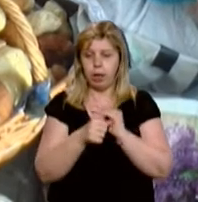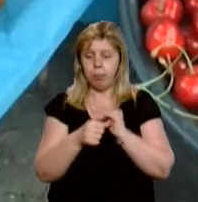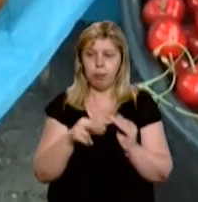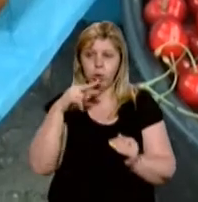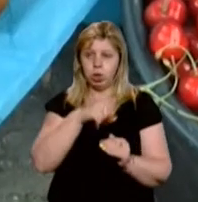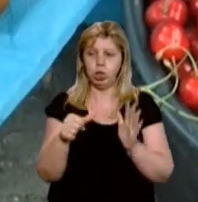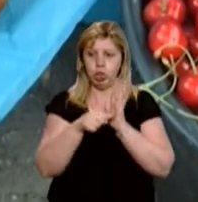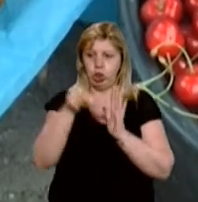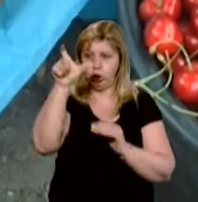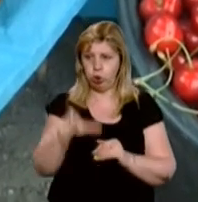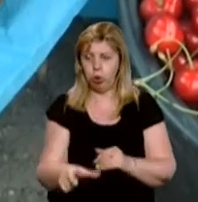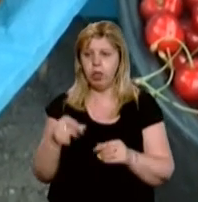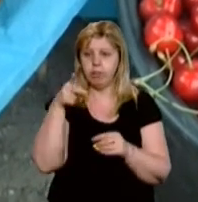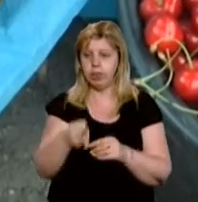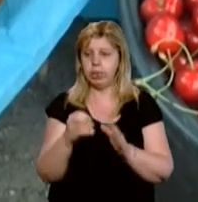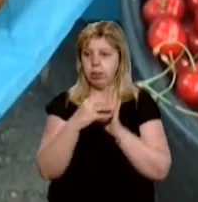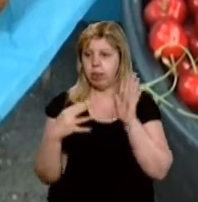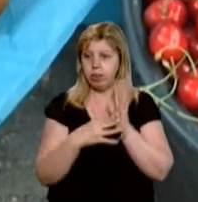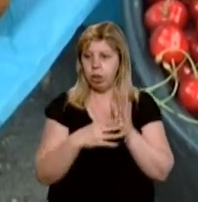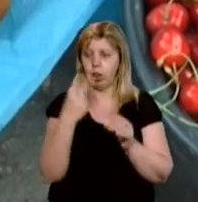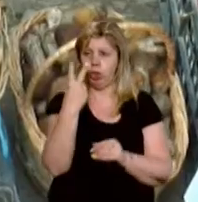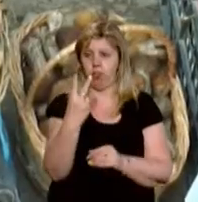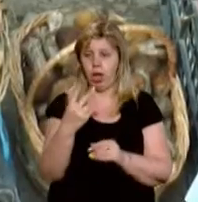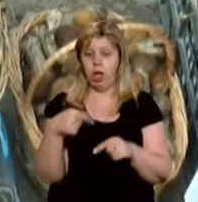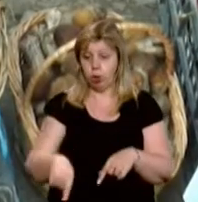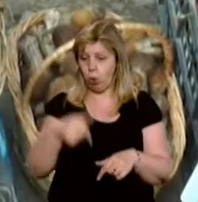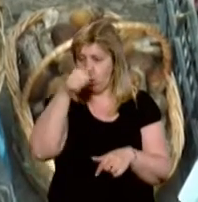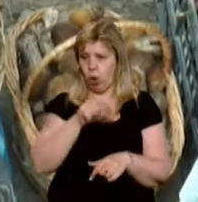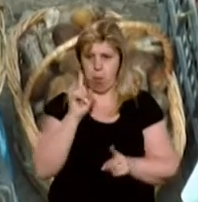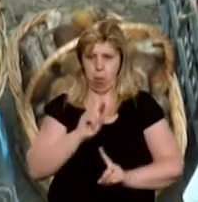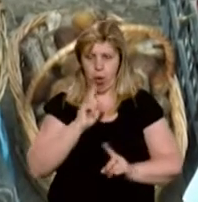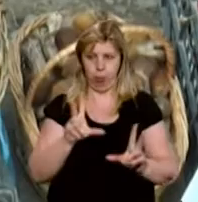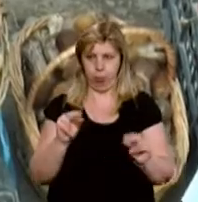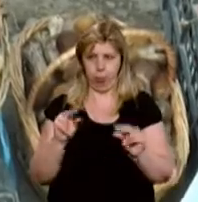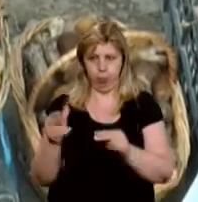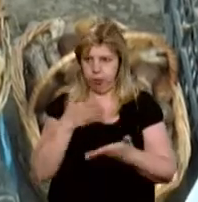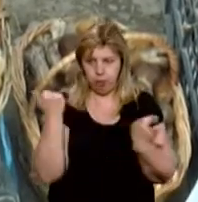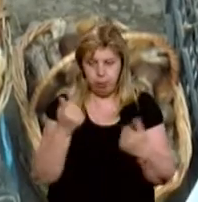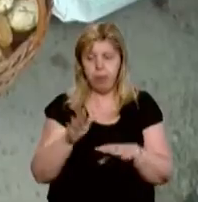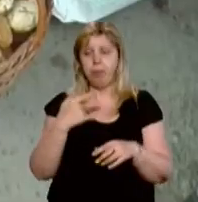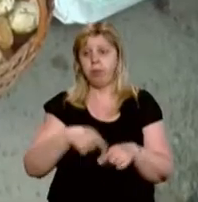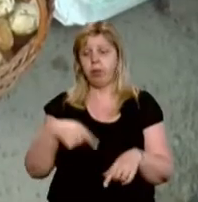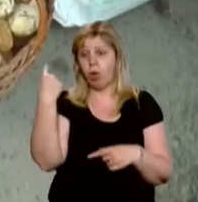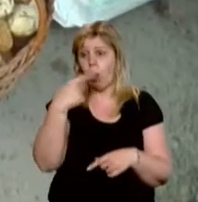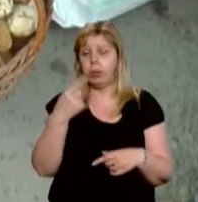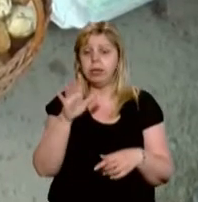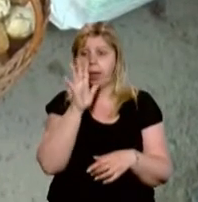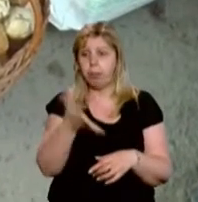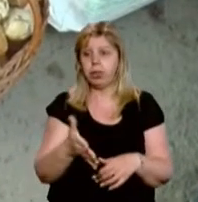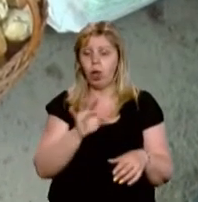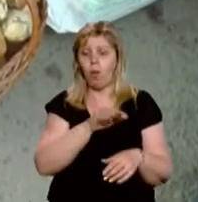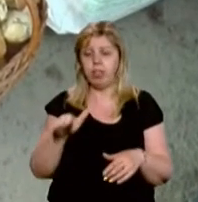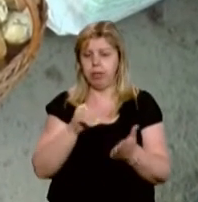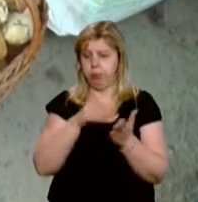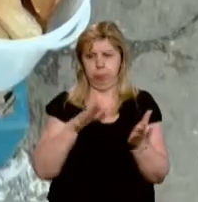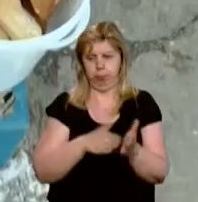утруїлися шестеро людей, у 2019 – двоє. Цьогоріч поки жодного випадку. При цьому в області за останні п'ять років офіційно не